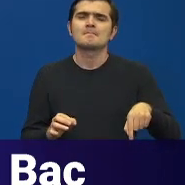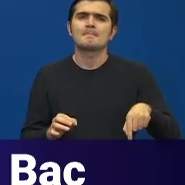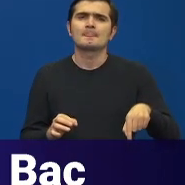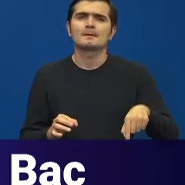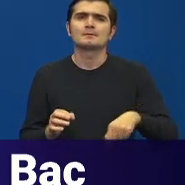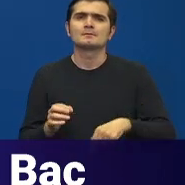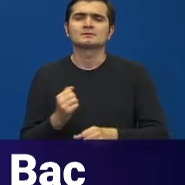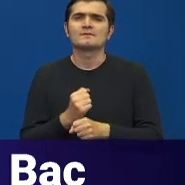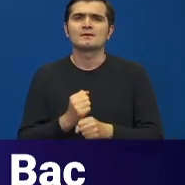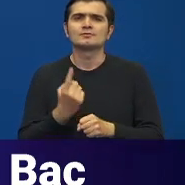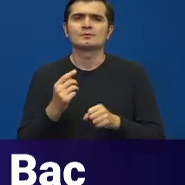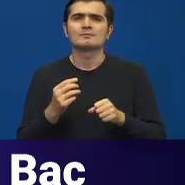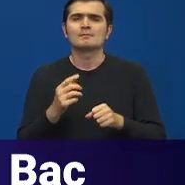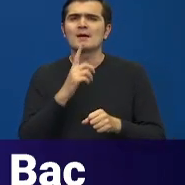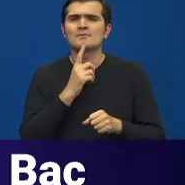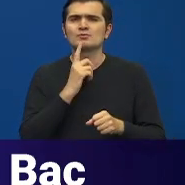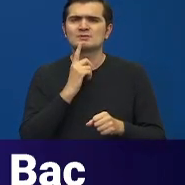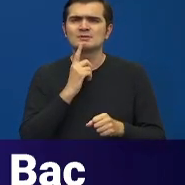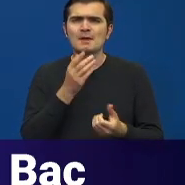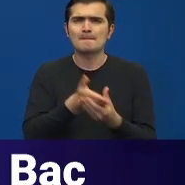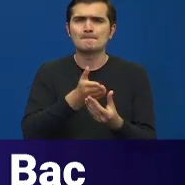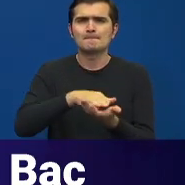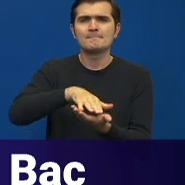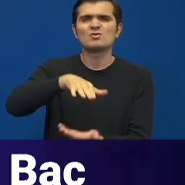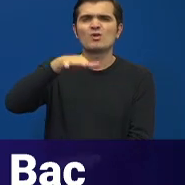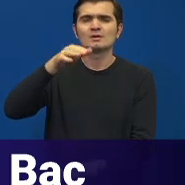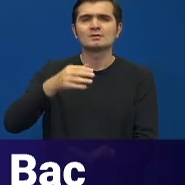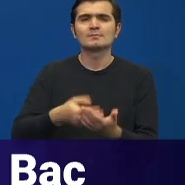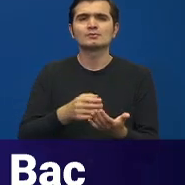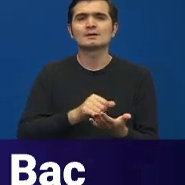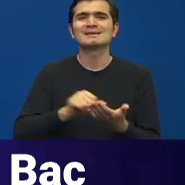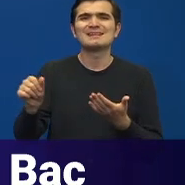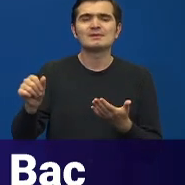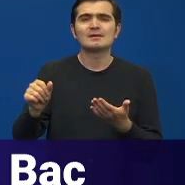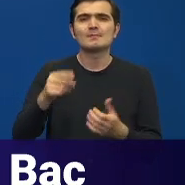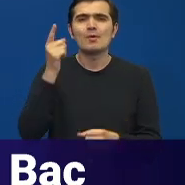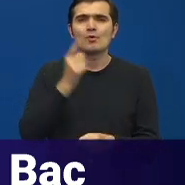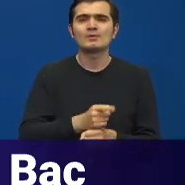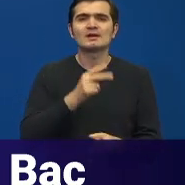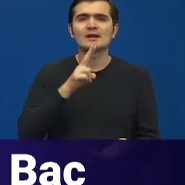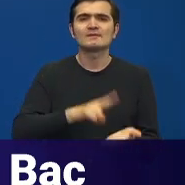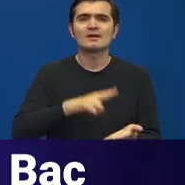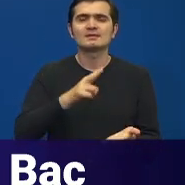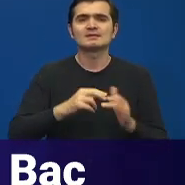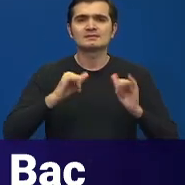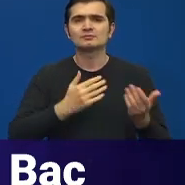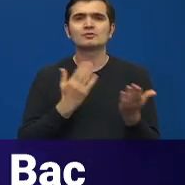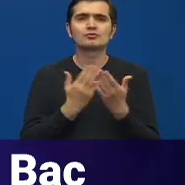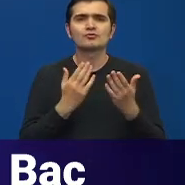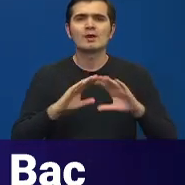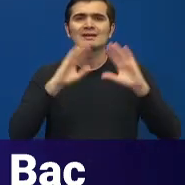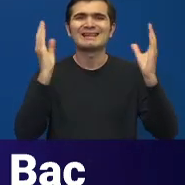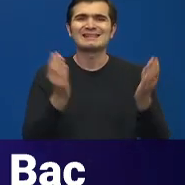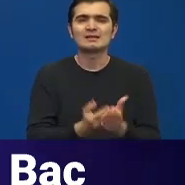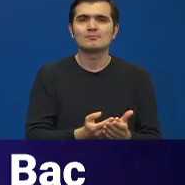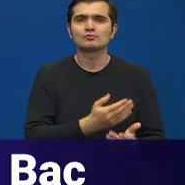un pas birocratic în minus, adică eliminarea obligativității validării situației școlare în ansamblu,